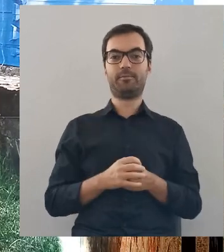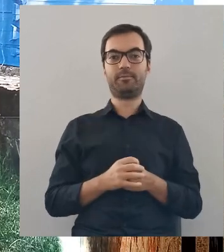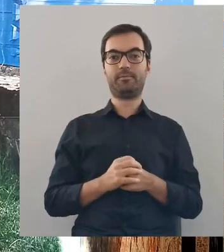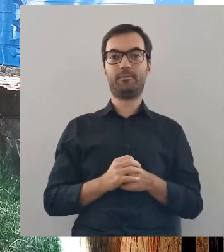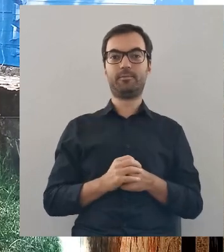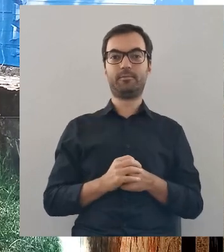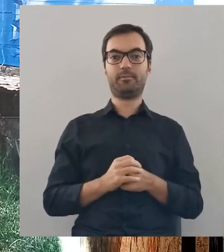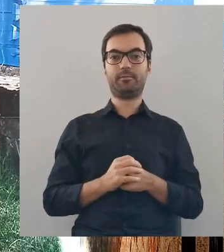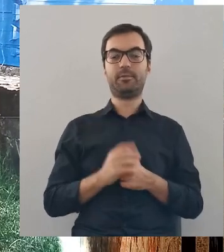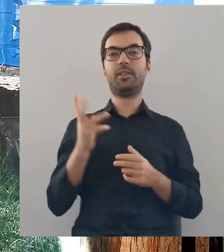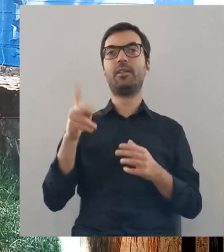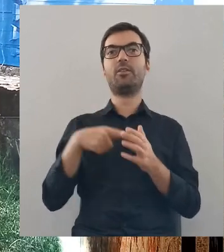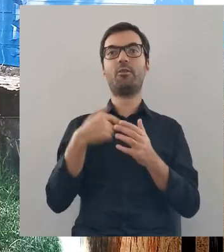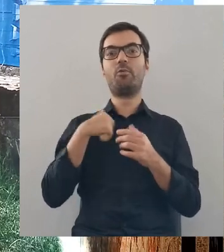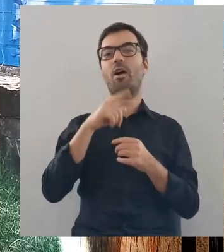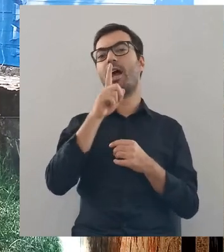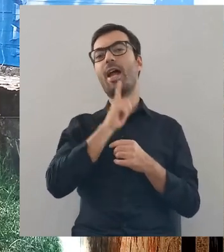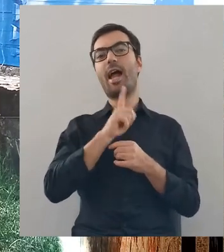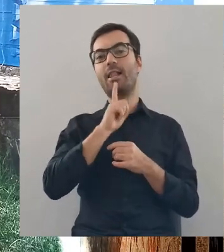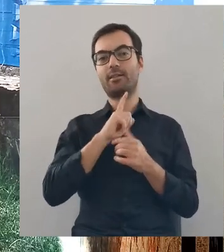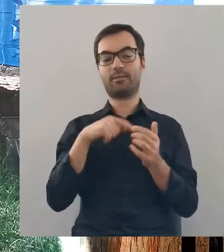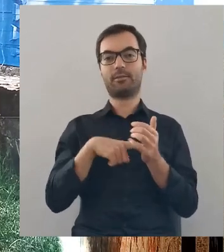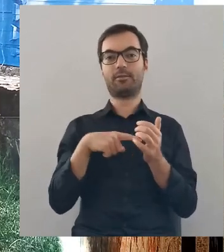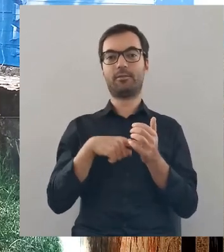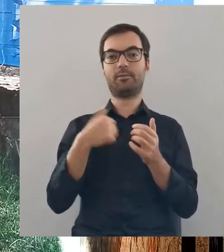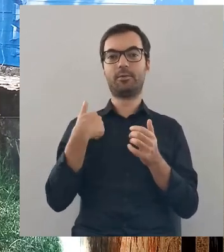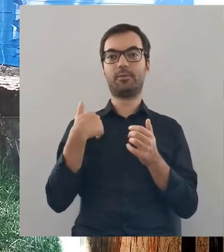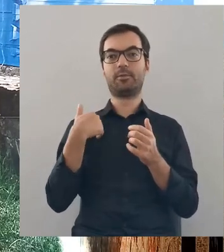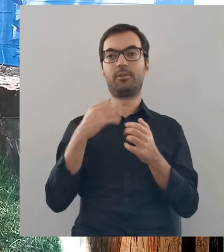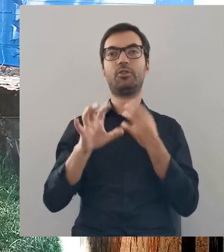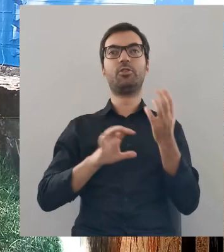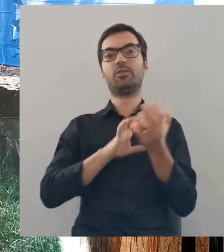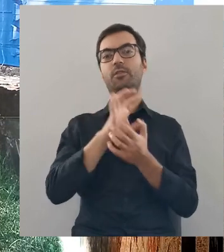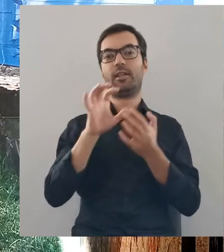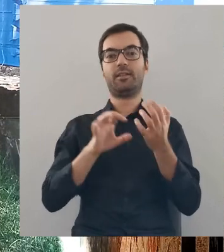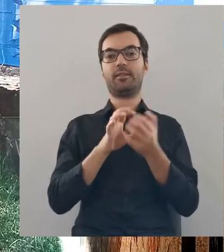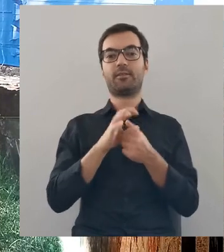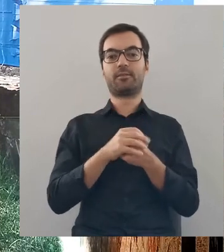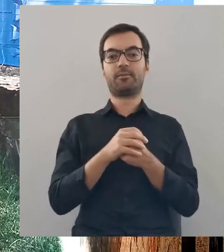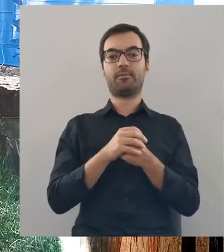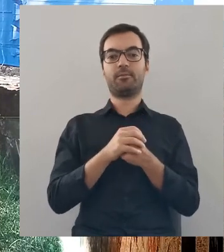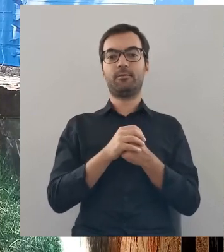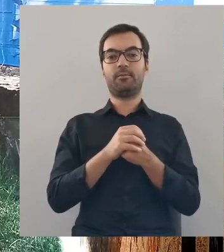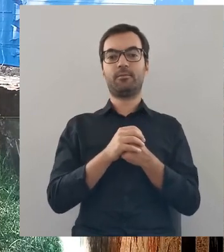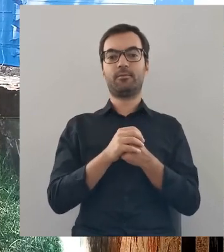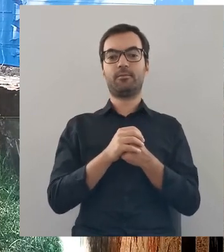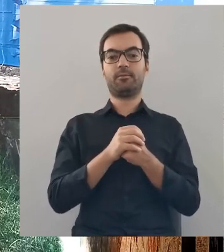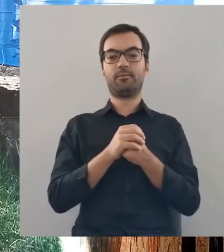po prostu wierzenia, kiedy to była religia, kiedy to był ten świat,